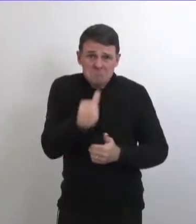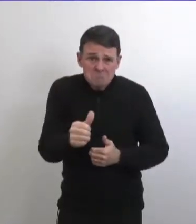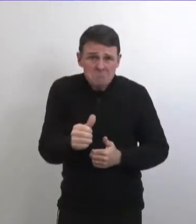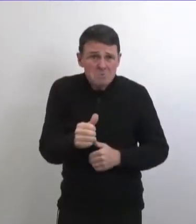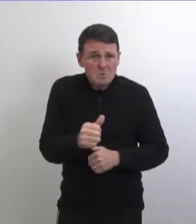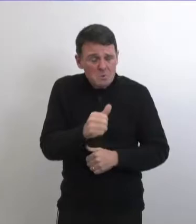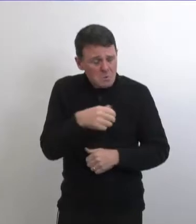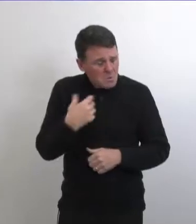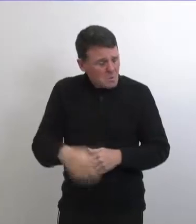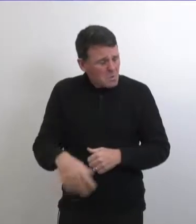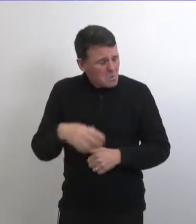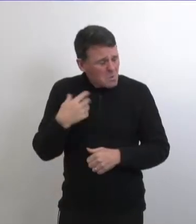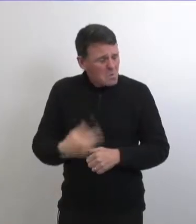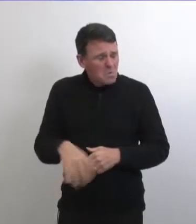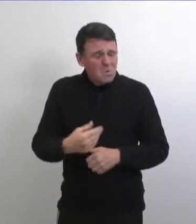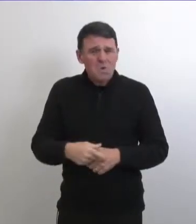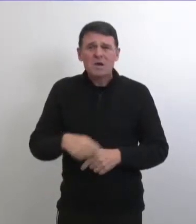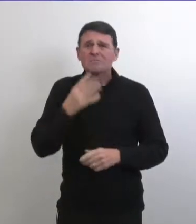et ça va être difficile